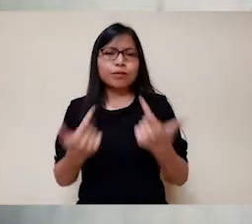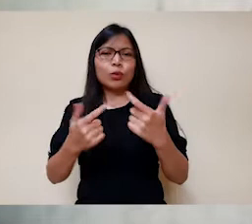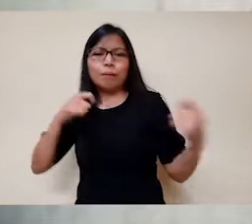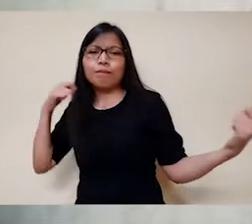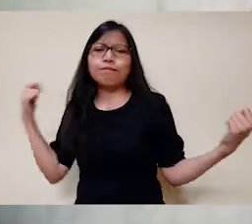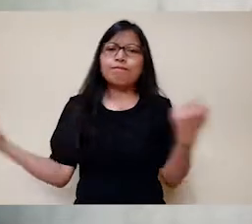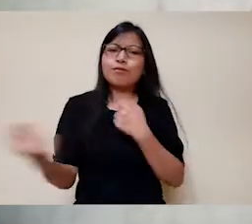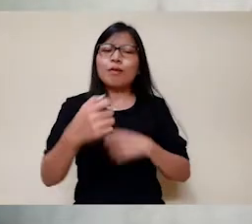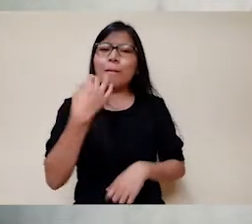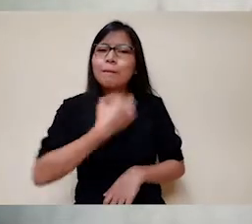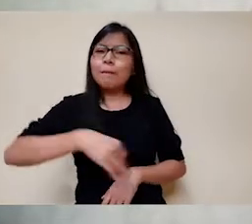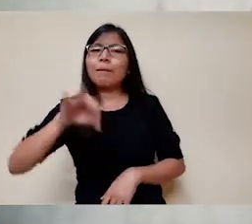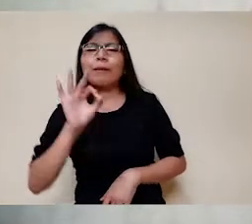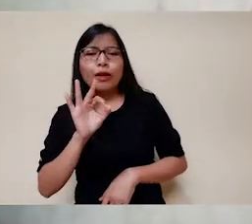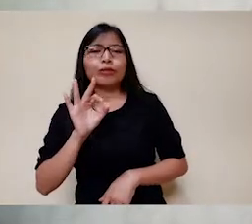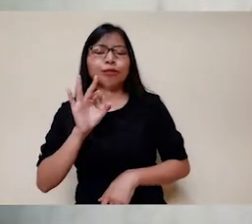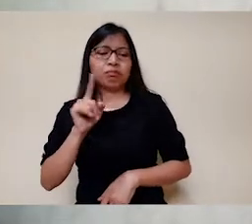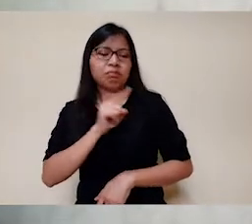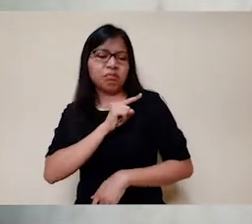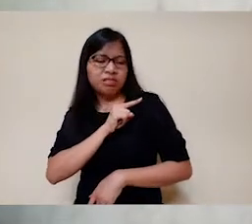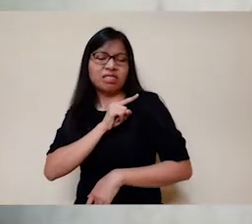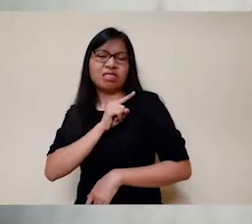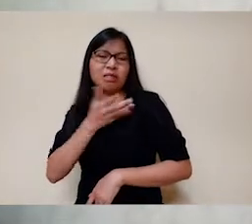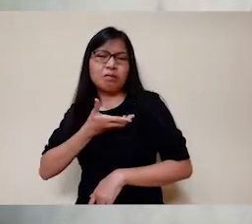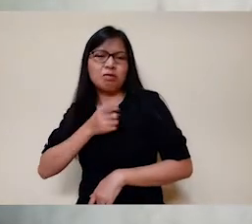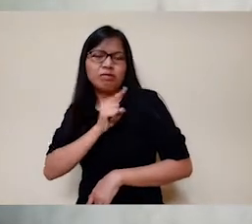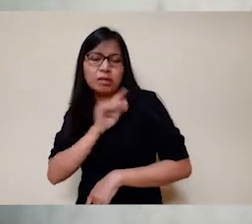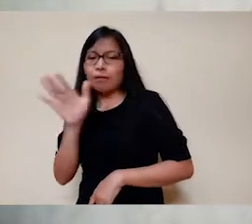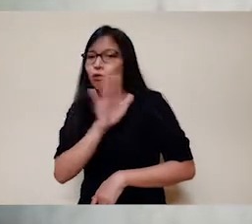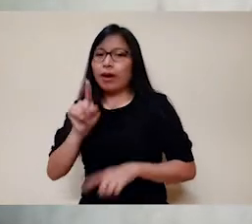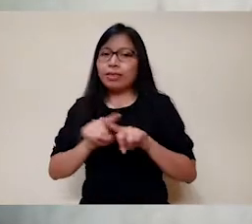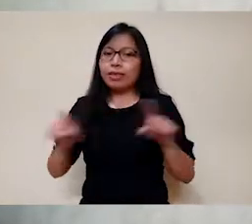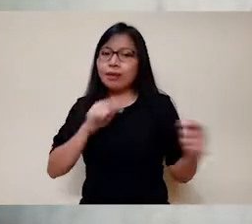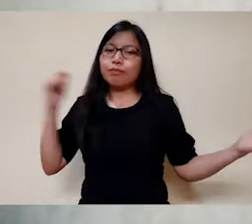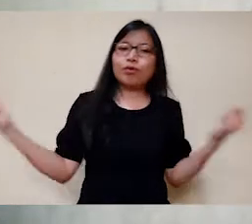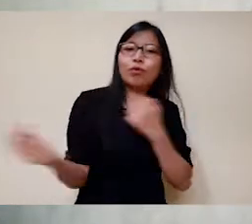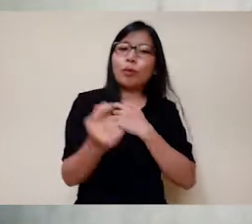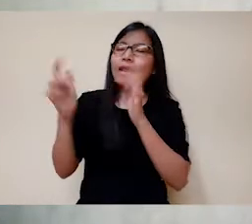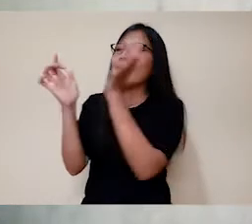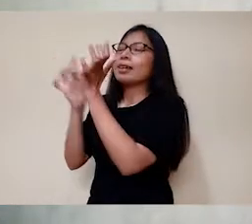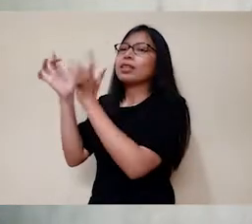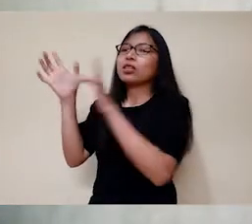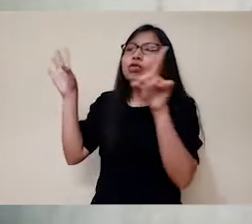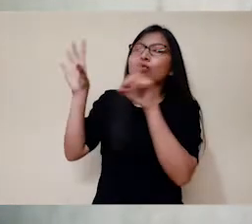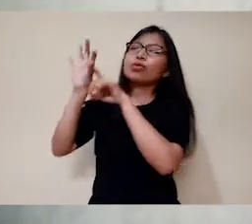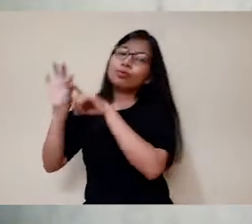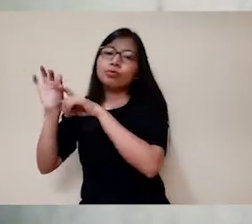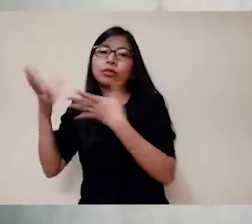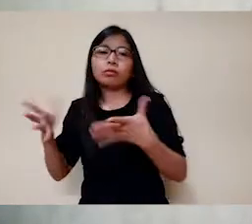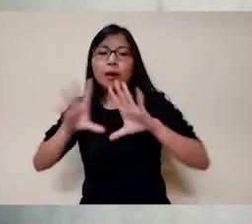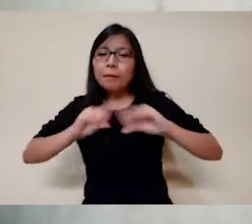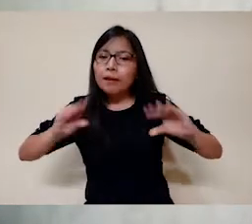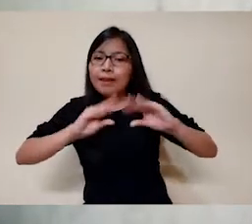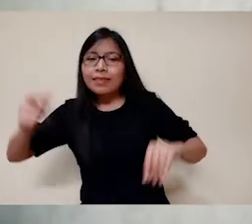kita, tetapi kepada Kristus. Apapun yang kita perjuangkan dalam studi, dalam pergaulan, dalam persoalan-persoalan yang kalian hadapi,